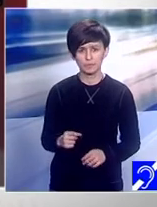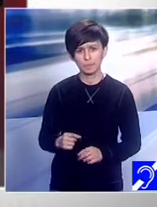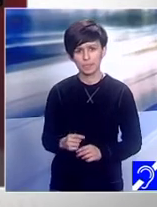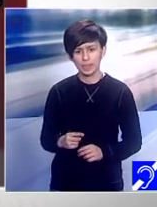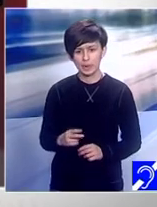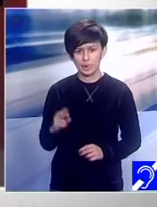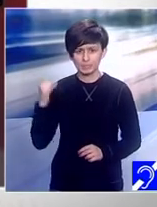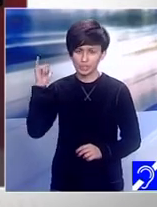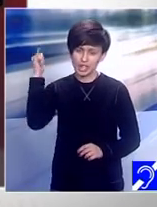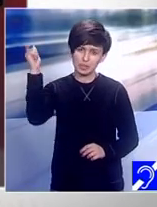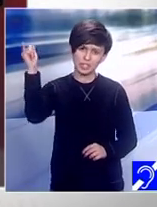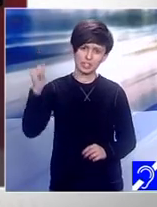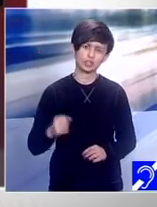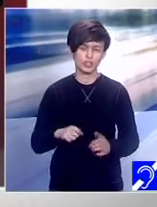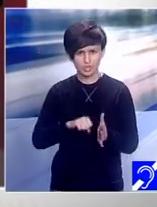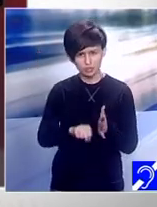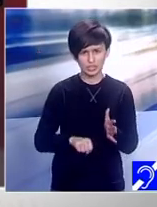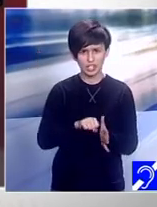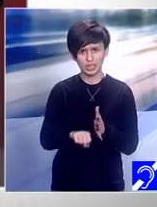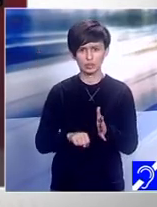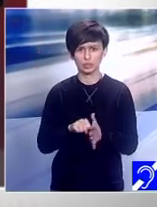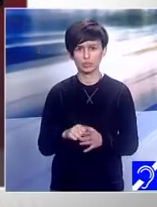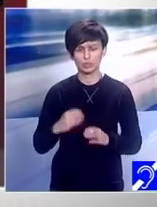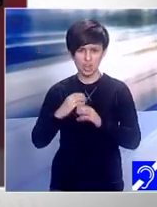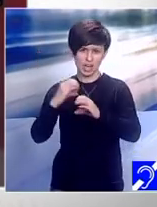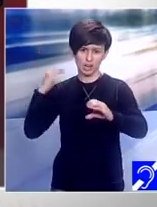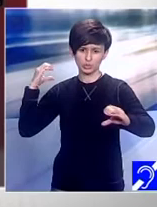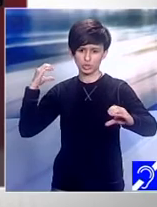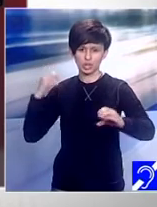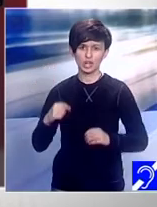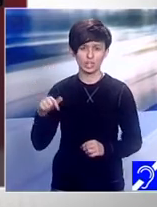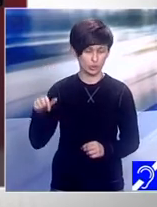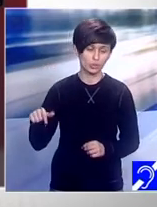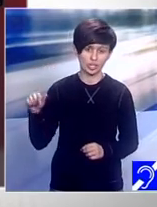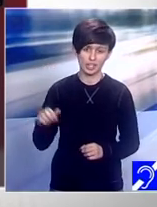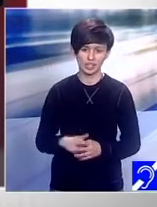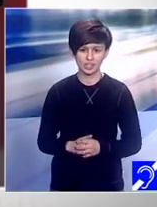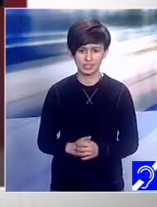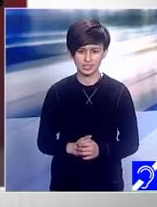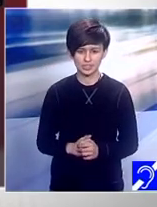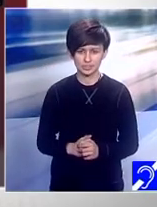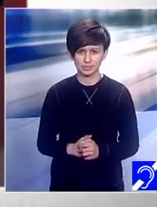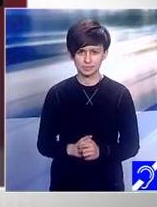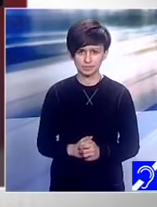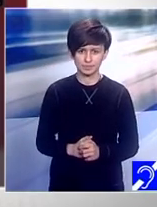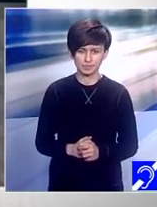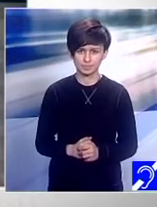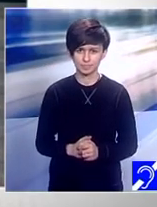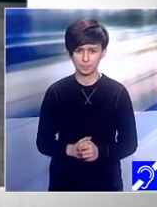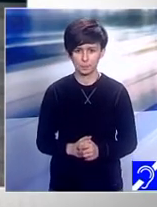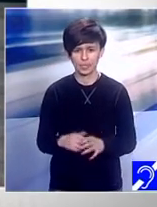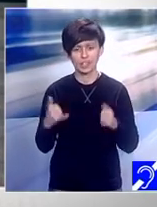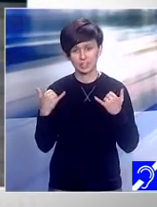autocarul, la București cu trenul. Am fost la mare cu trenul cu ei. Foarte cum te ascultă, să știți. întâmplă să vii din